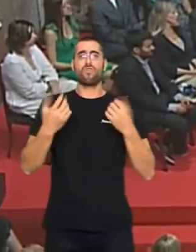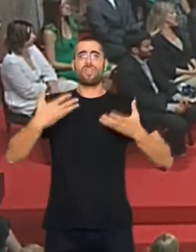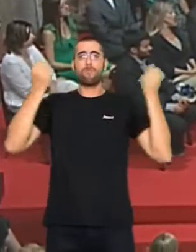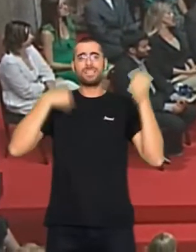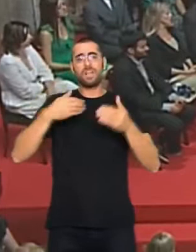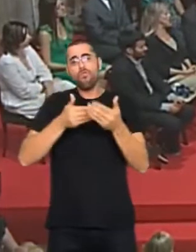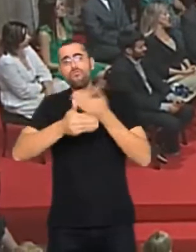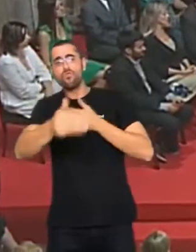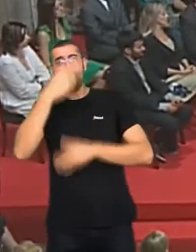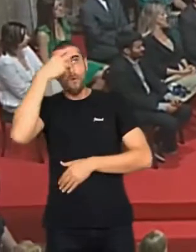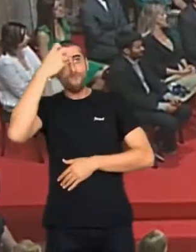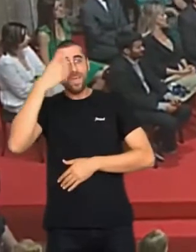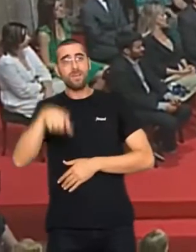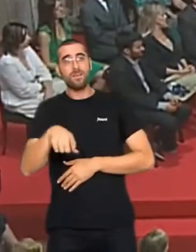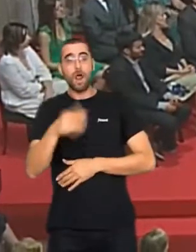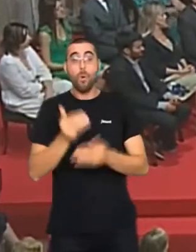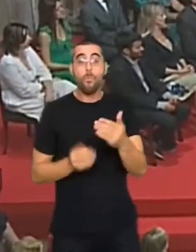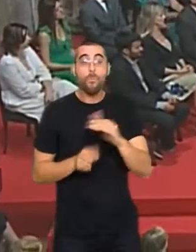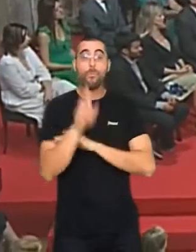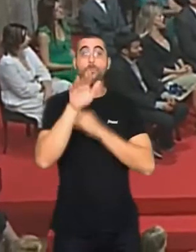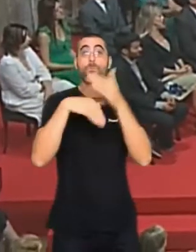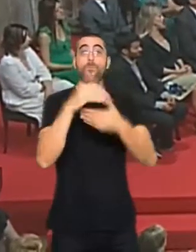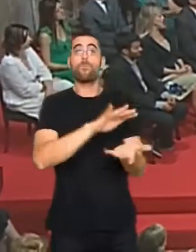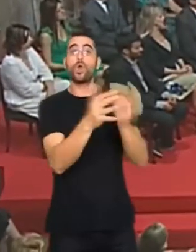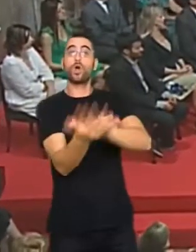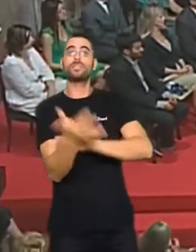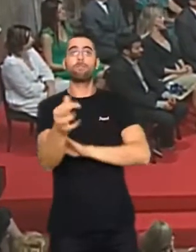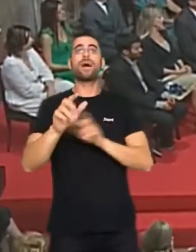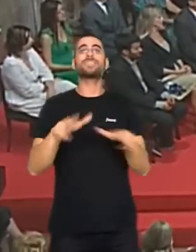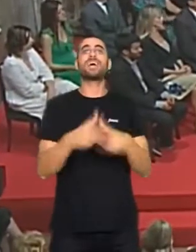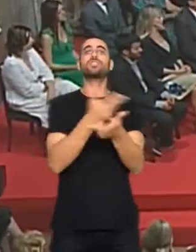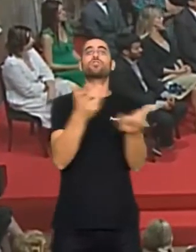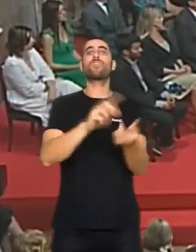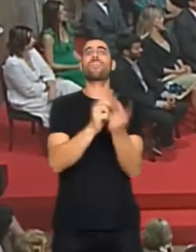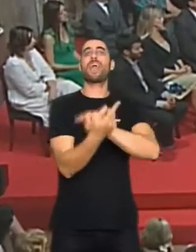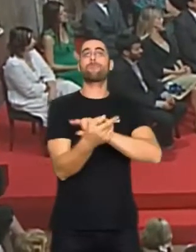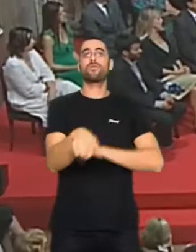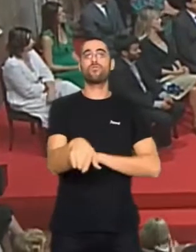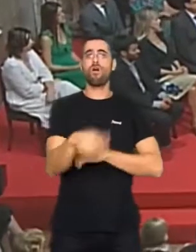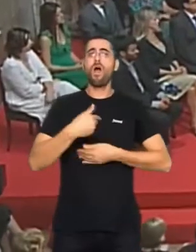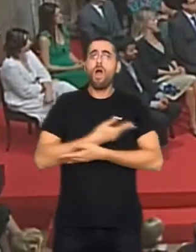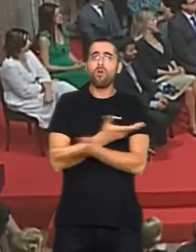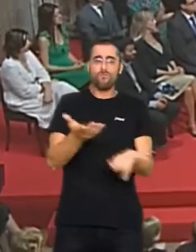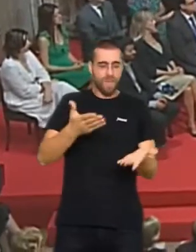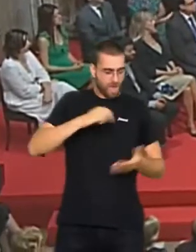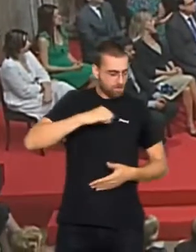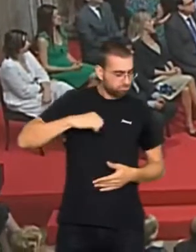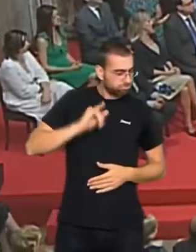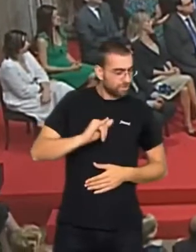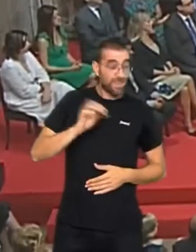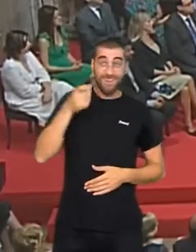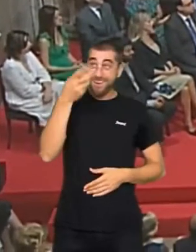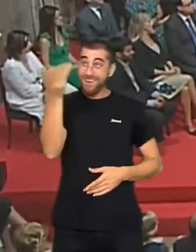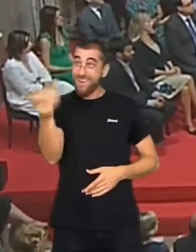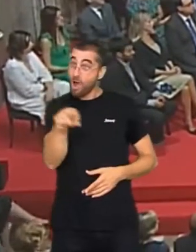en el futur, en el progrés i en el canvi social. Hem de tenir confiança en nosaltres mateixos, confiança en els altres i